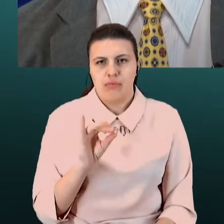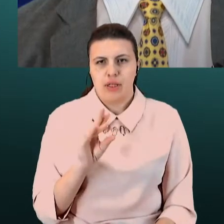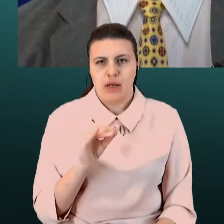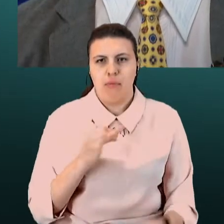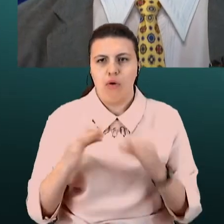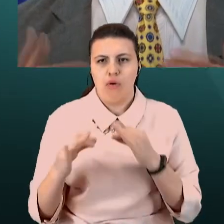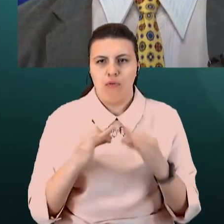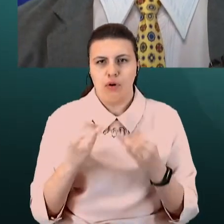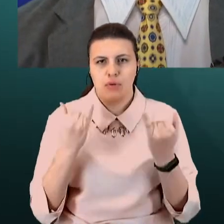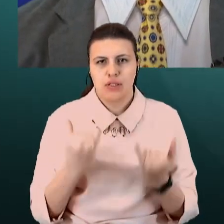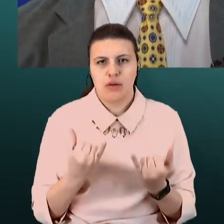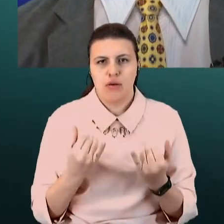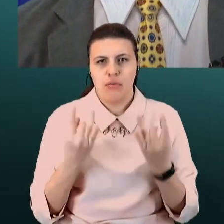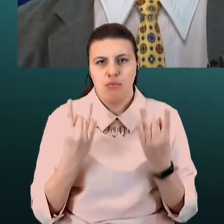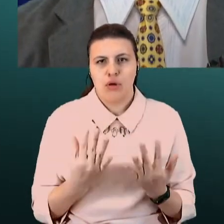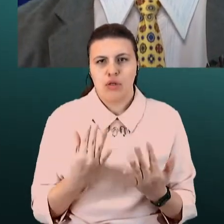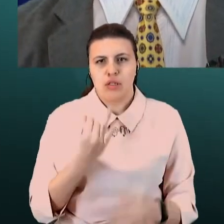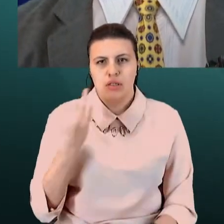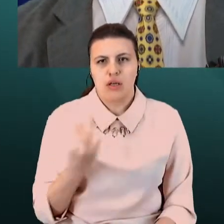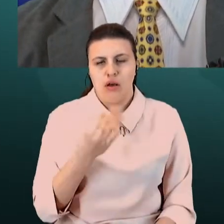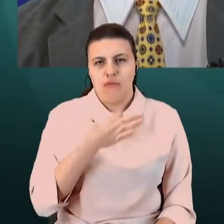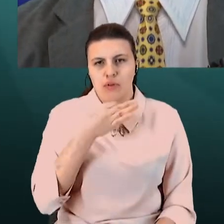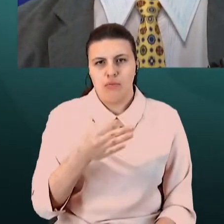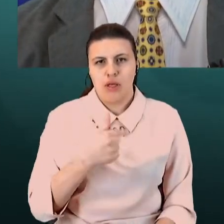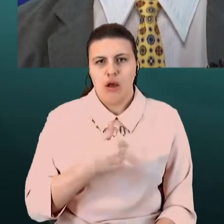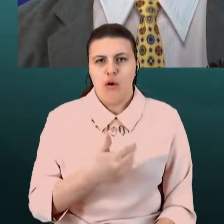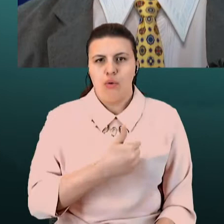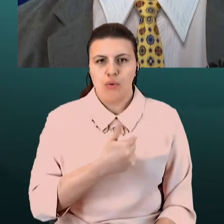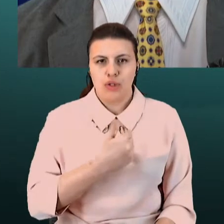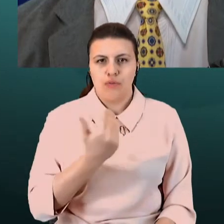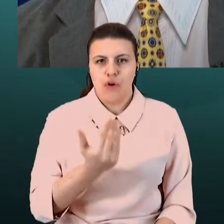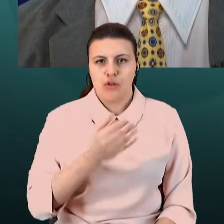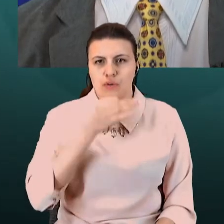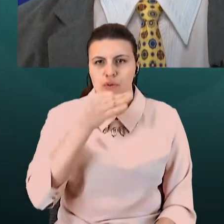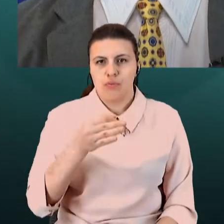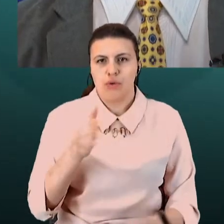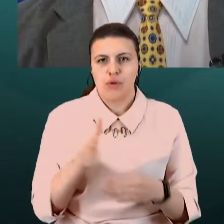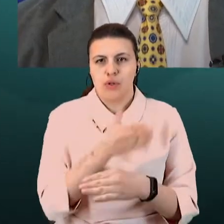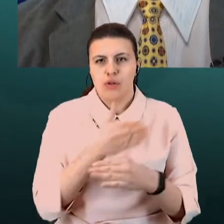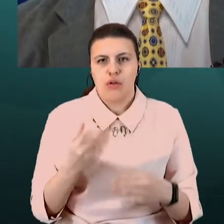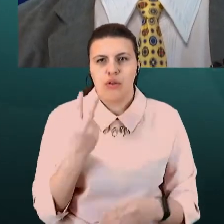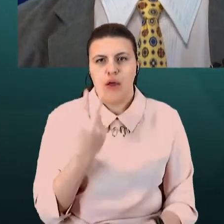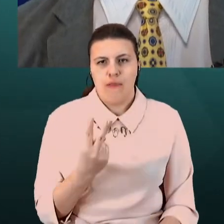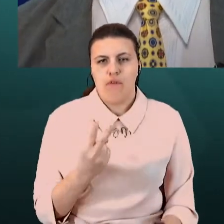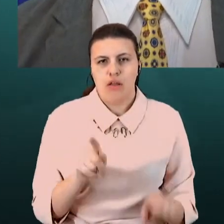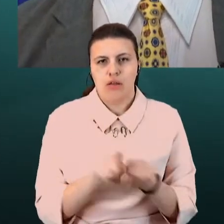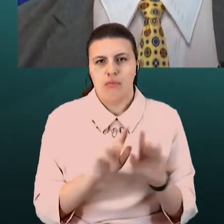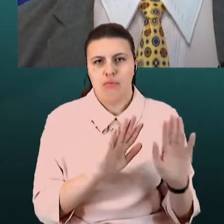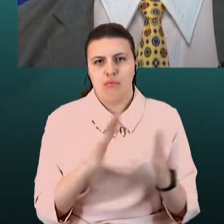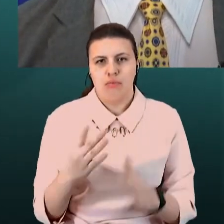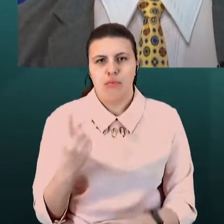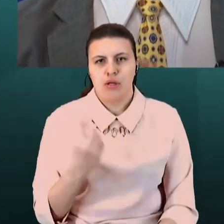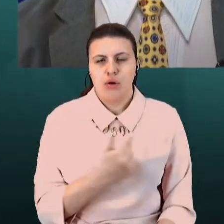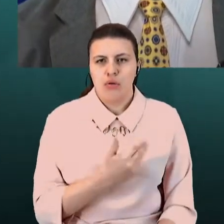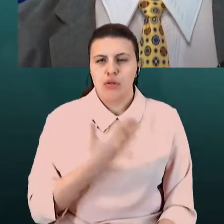так цікаво відповіли, бо я хочу вашу відповідь розділити на 2 умовних моменти. З першого хочу вас спитати про